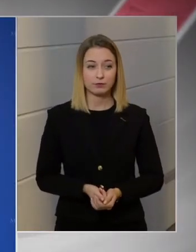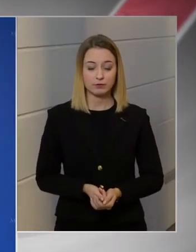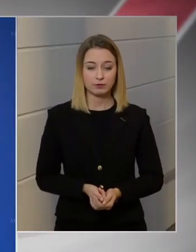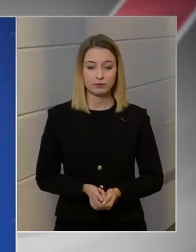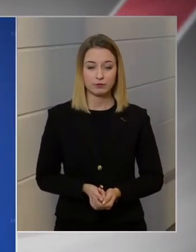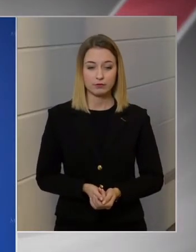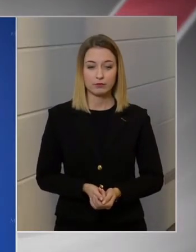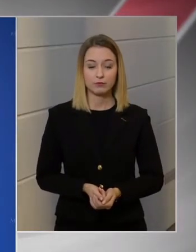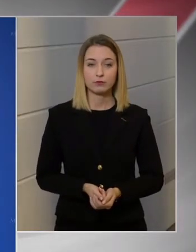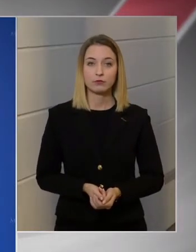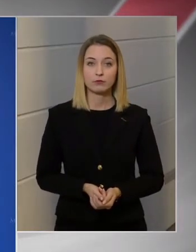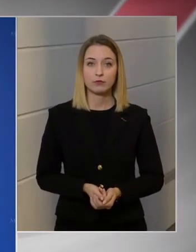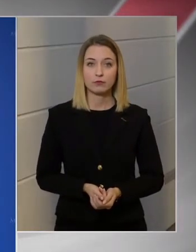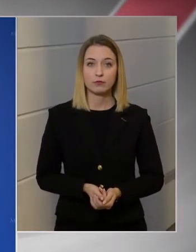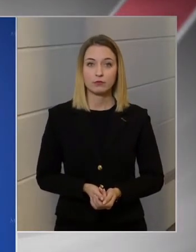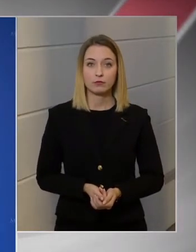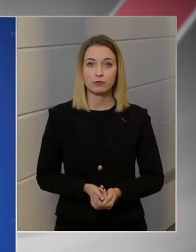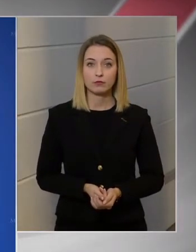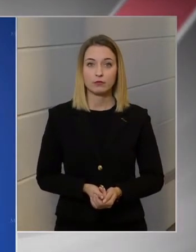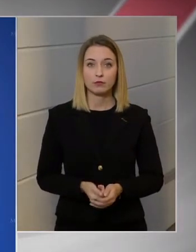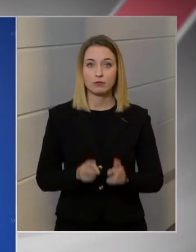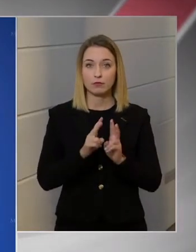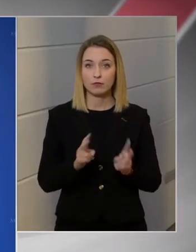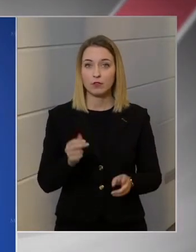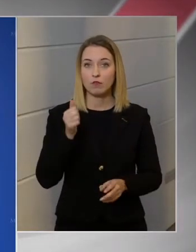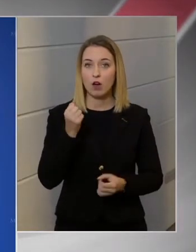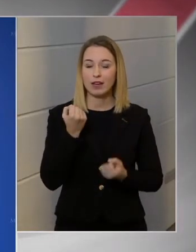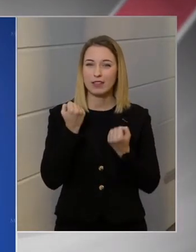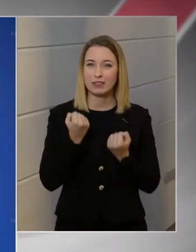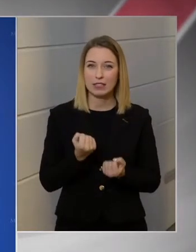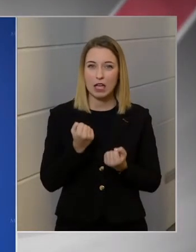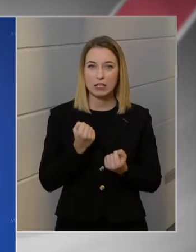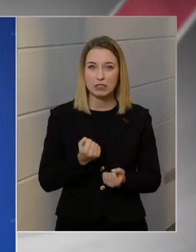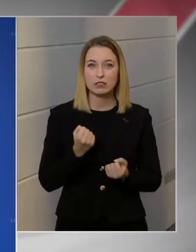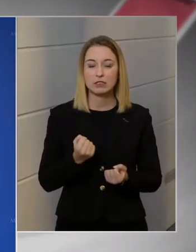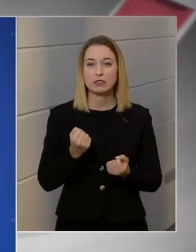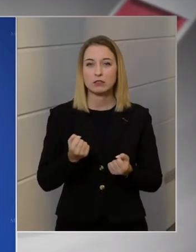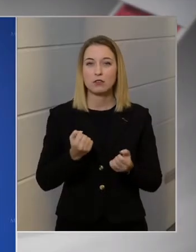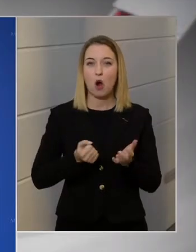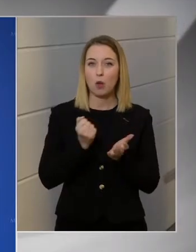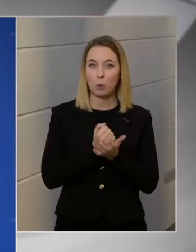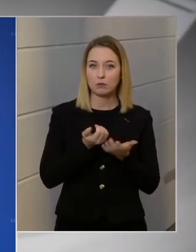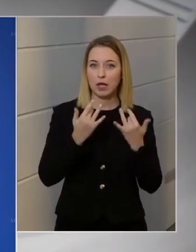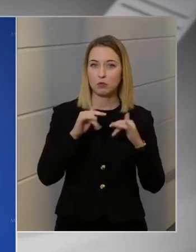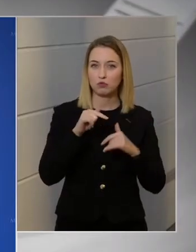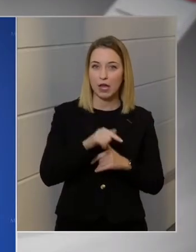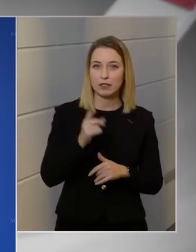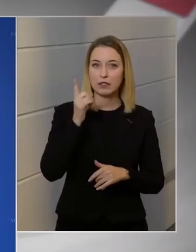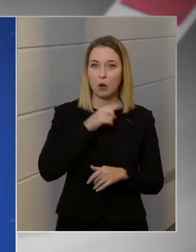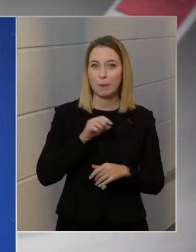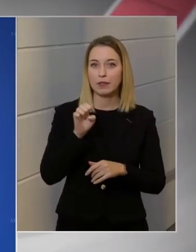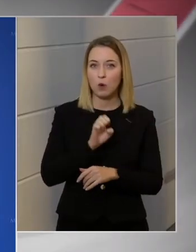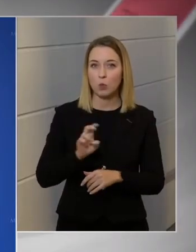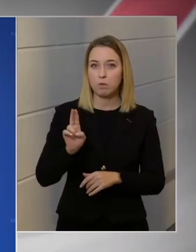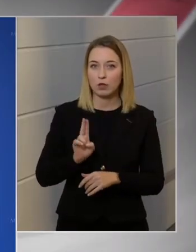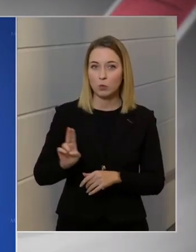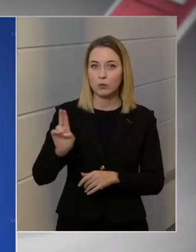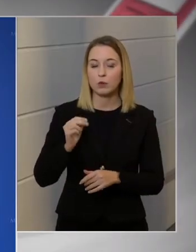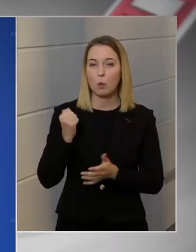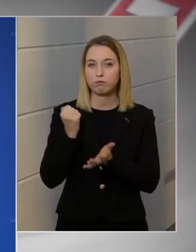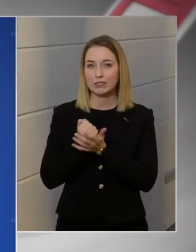Van egy nehéz alkotmányos helyzet, amit az Európai Unió